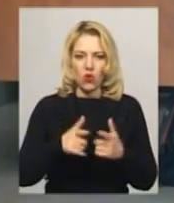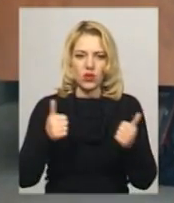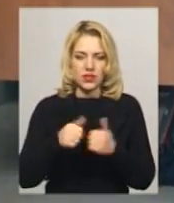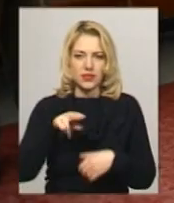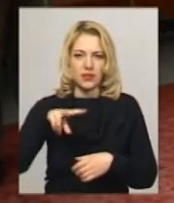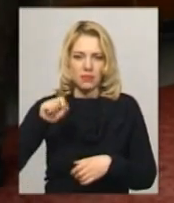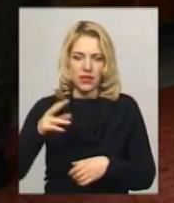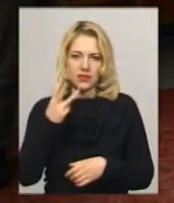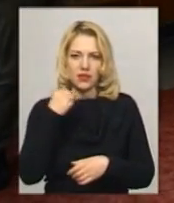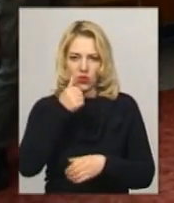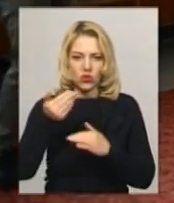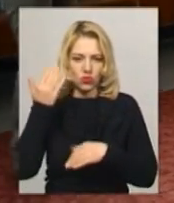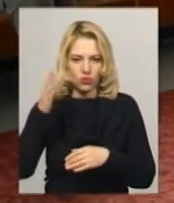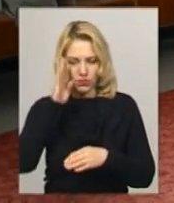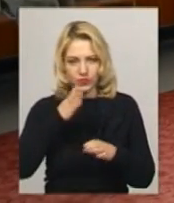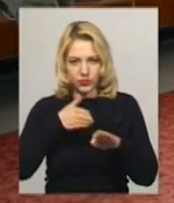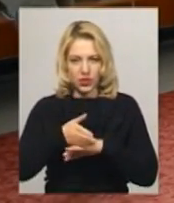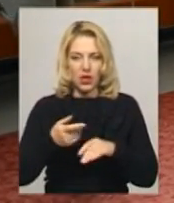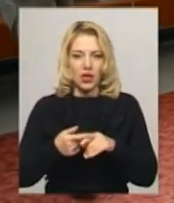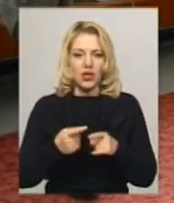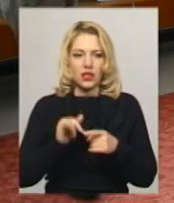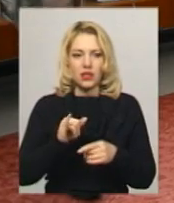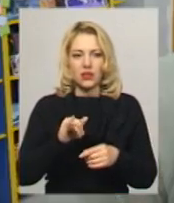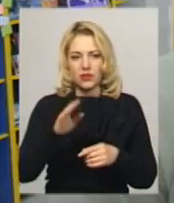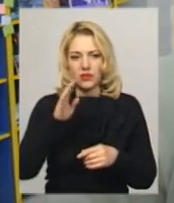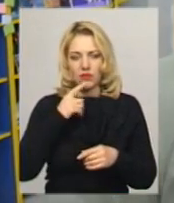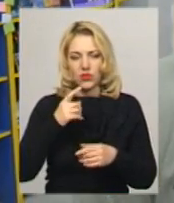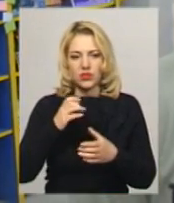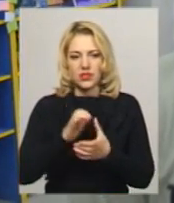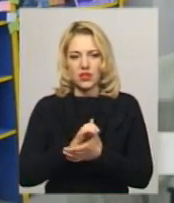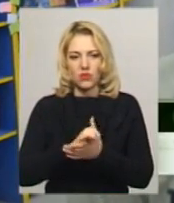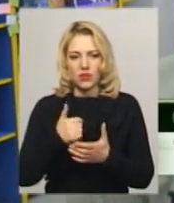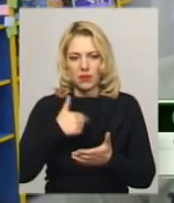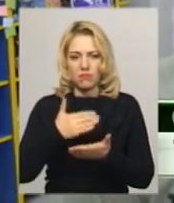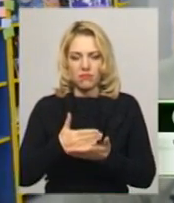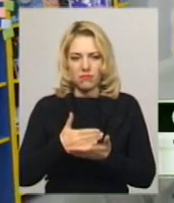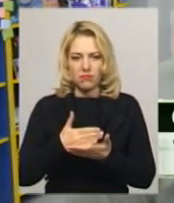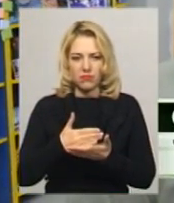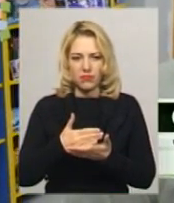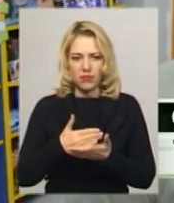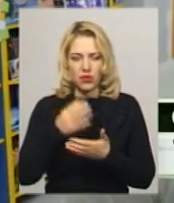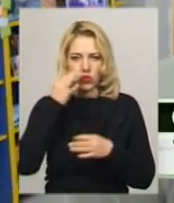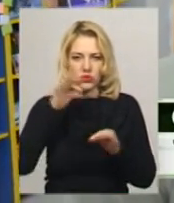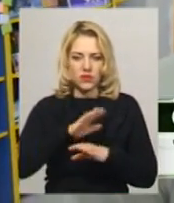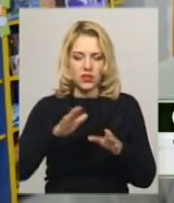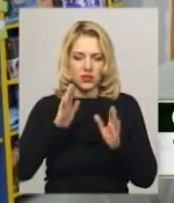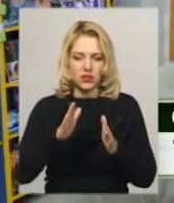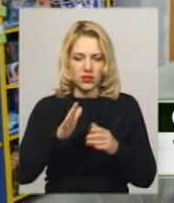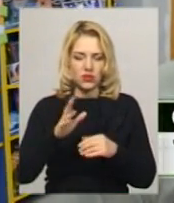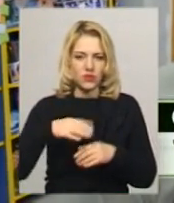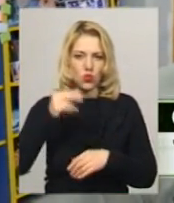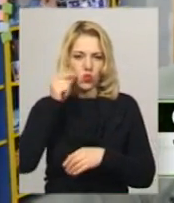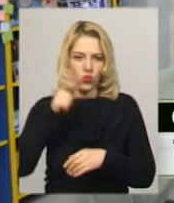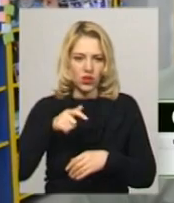більше трьох років тому. Хлопець каже, організація познавився з батьма людьми. Я, наприклад, маю друзів не тільки зі всього України, завдяки